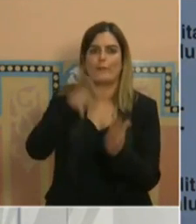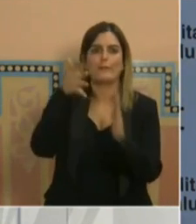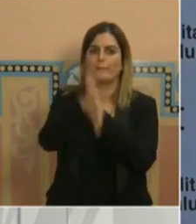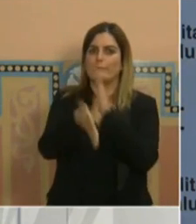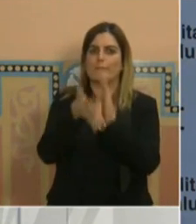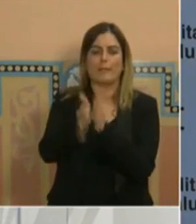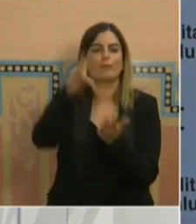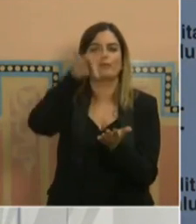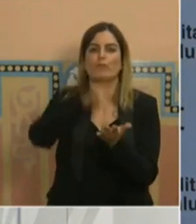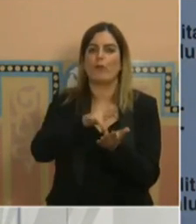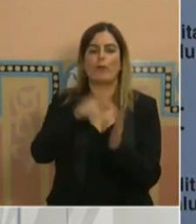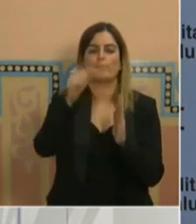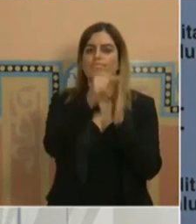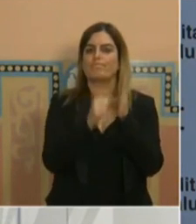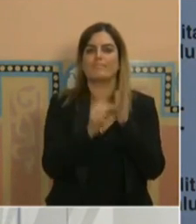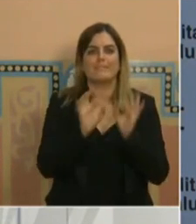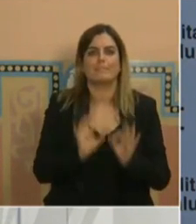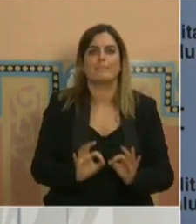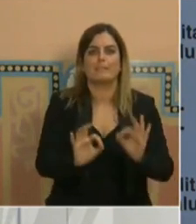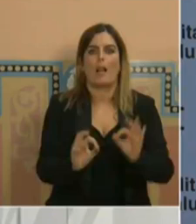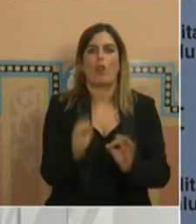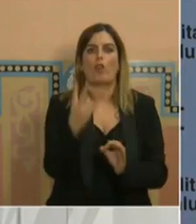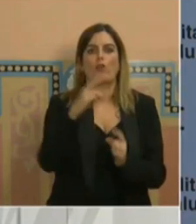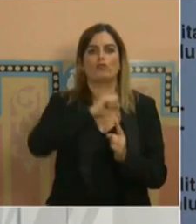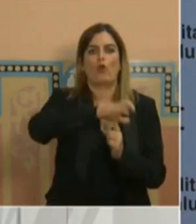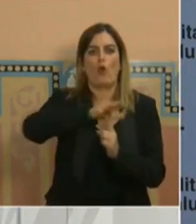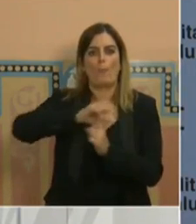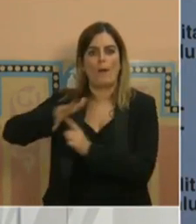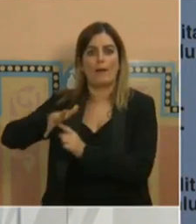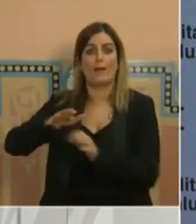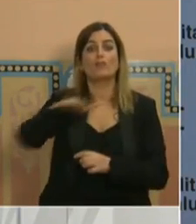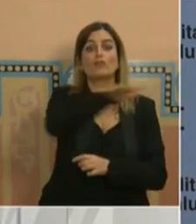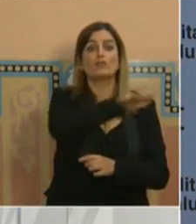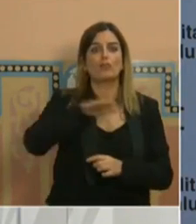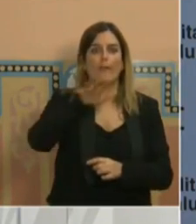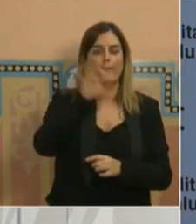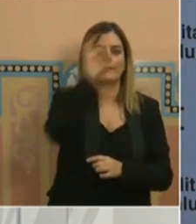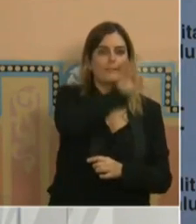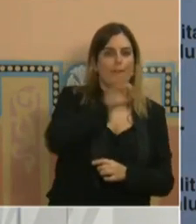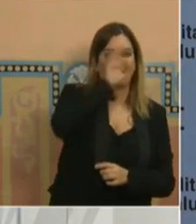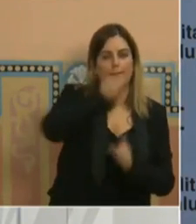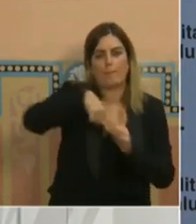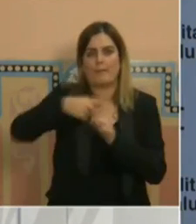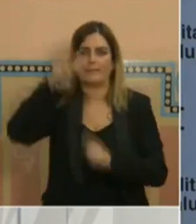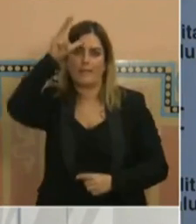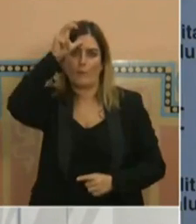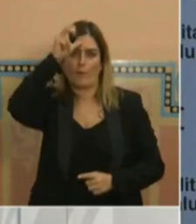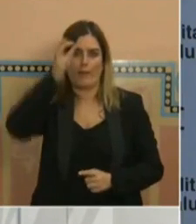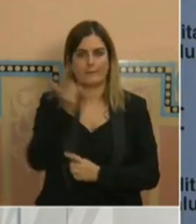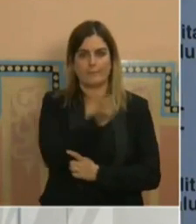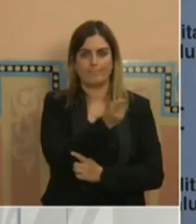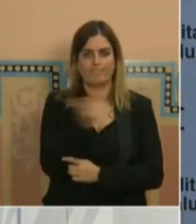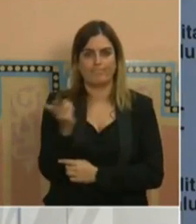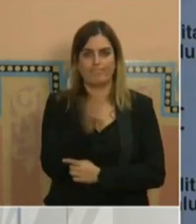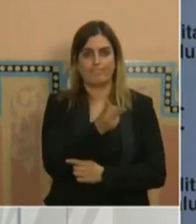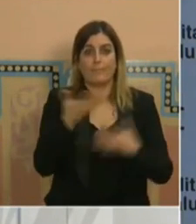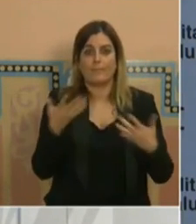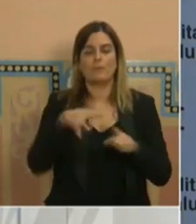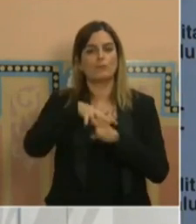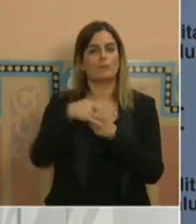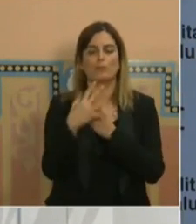excepcionals a dues comarques del nostre país, la comarca de la Cerdanya i del Ripollès. La situació